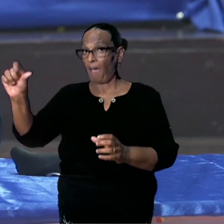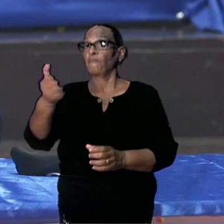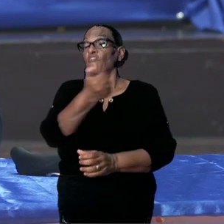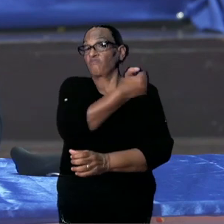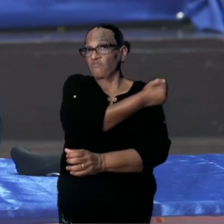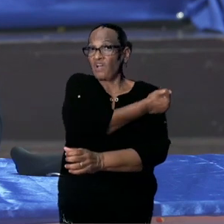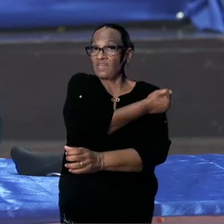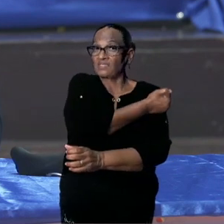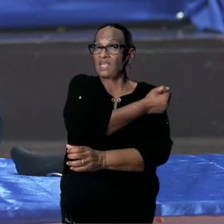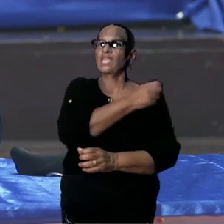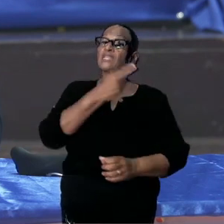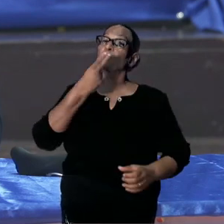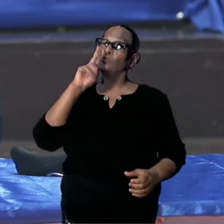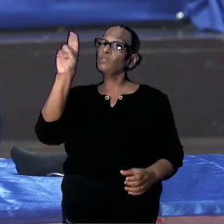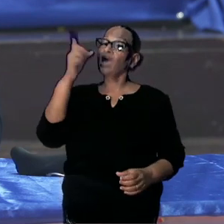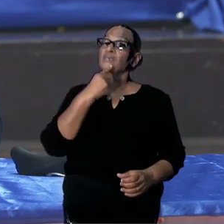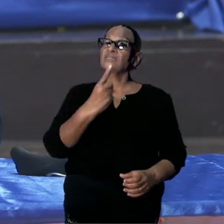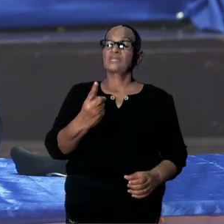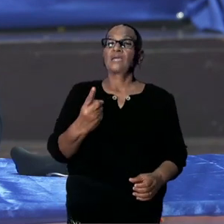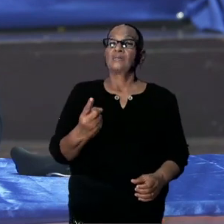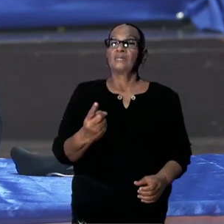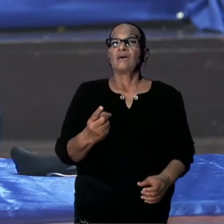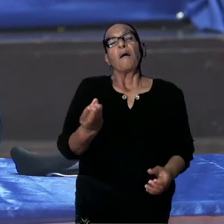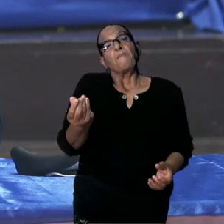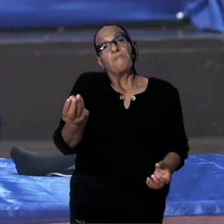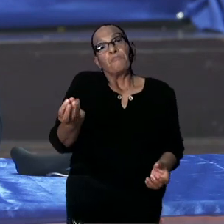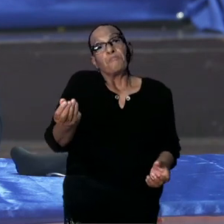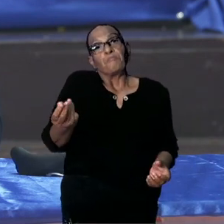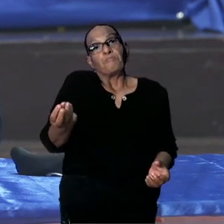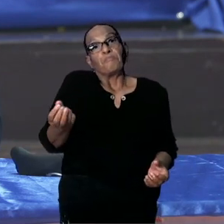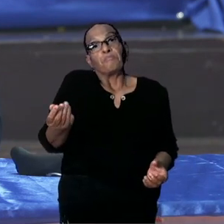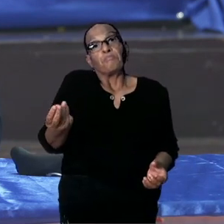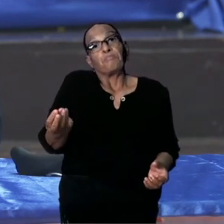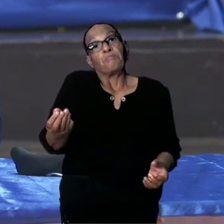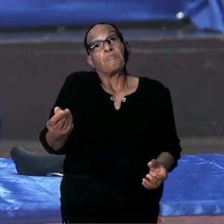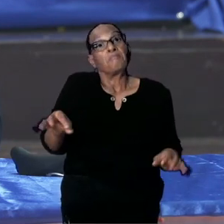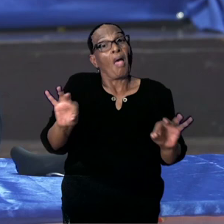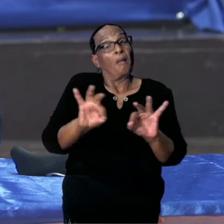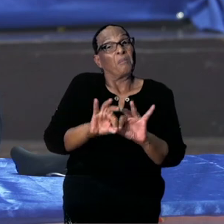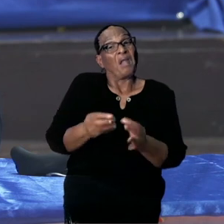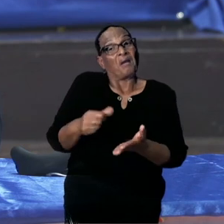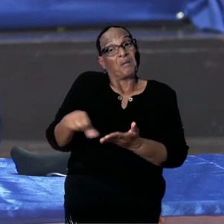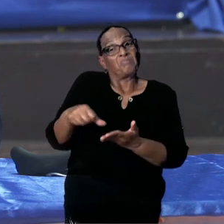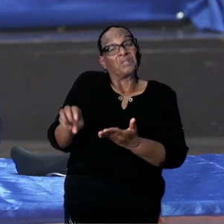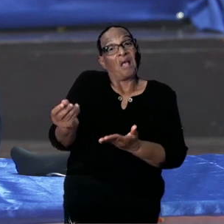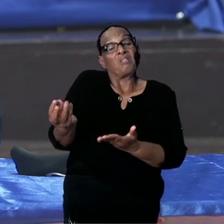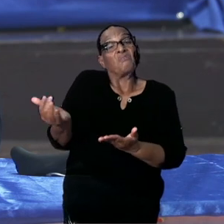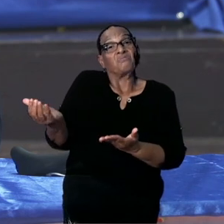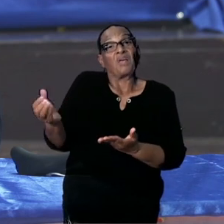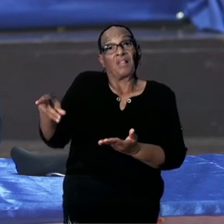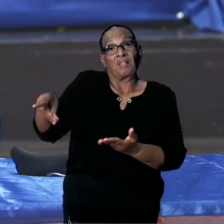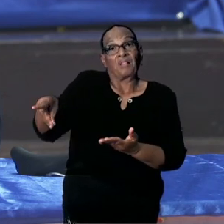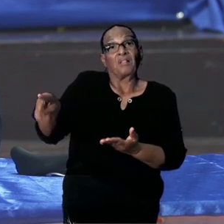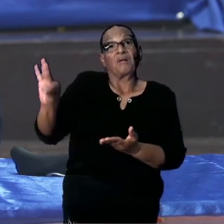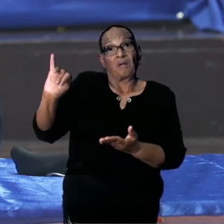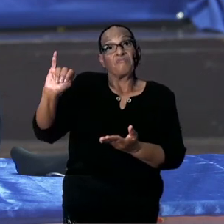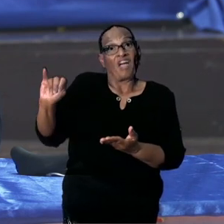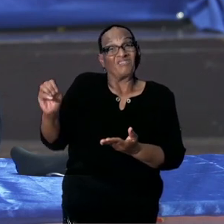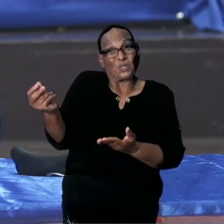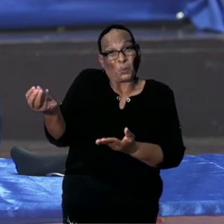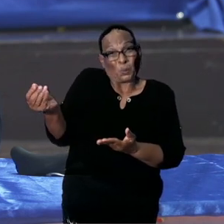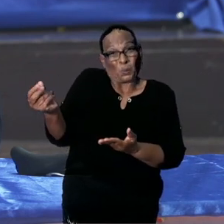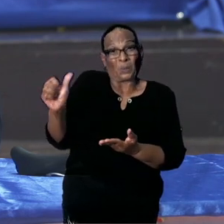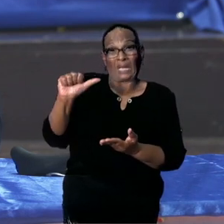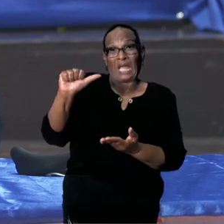uiteraard, moet ik wel eerlijk toegeven, een prijs wel een belangrijke rol. Omdat Pfizer vele malen duurder is dan